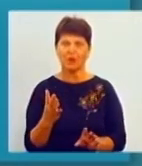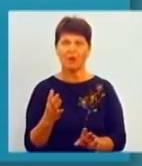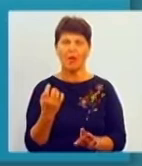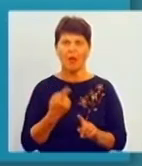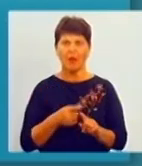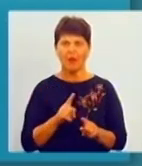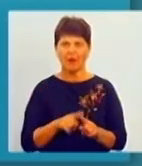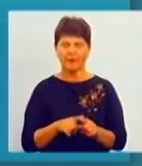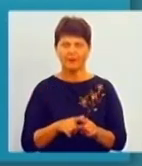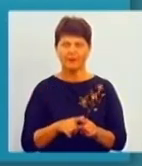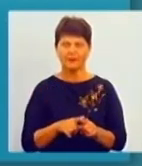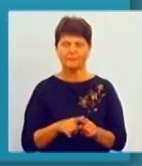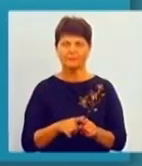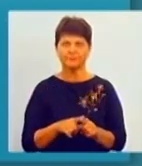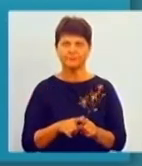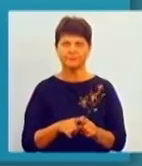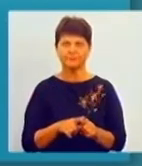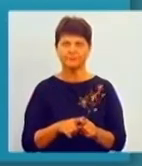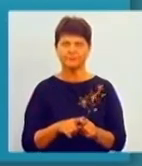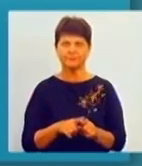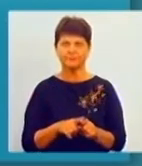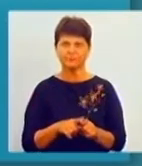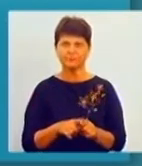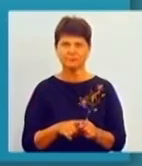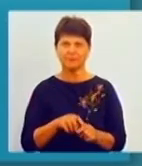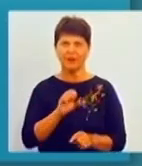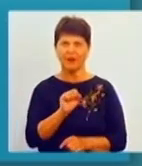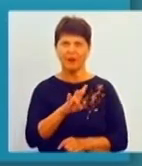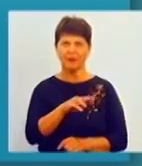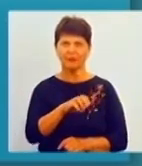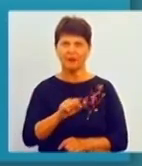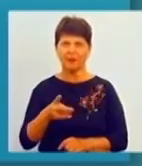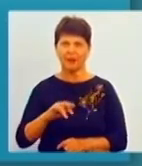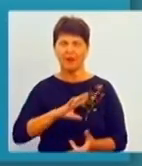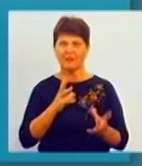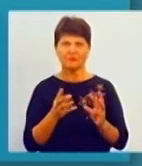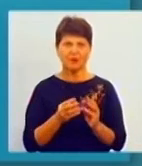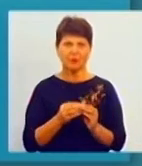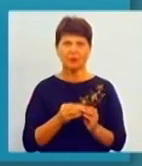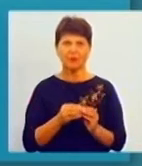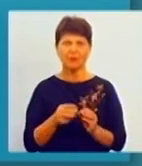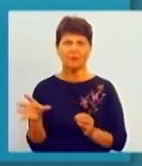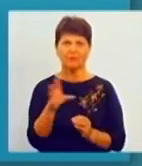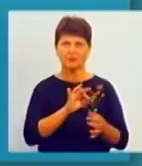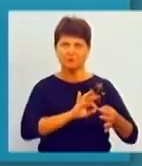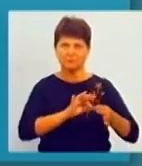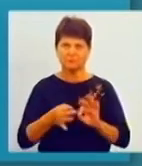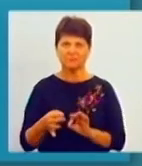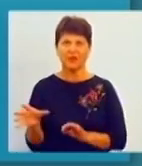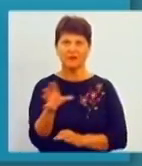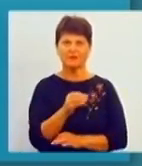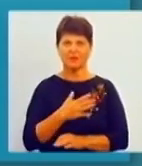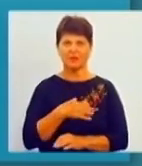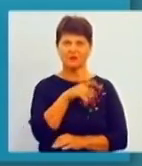не до запрямки не тільки одного рейсу Вінниці – Антарія, а взагалі всього польотного лейцюга. Для наших пасажирів це,